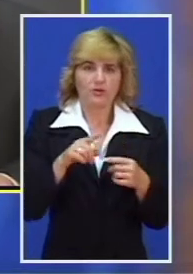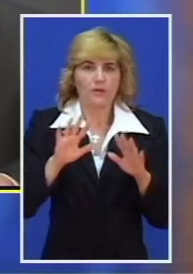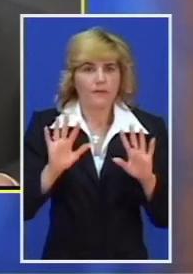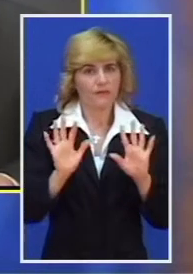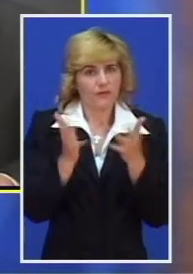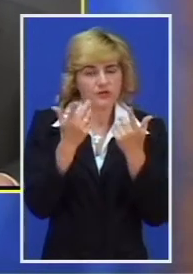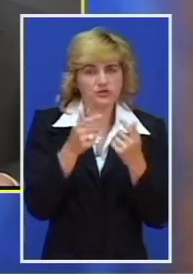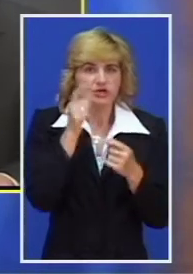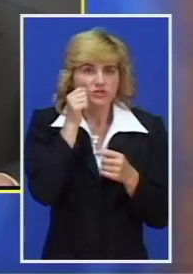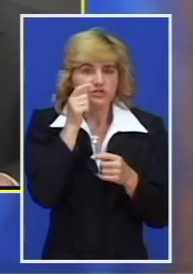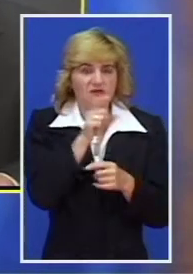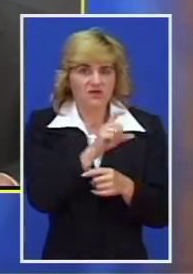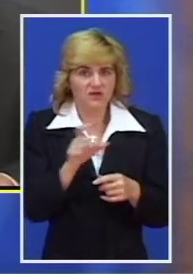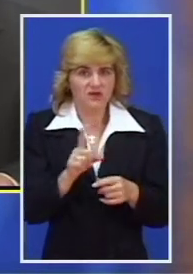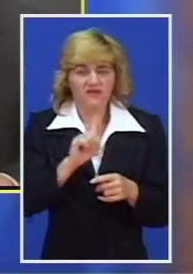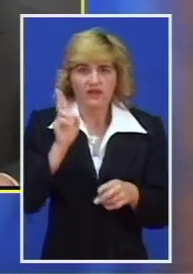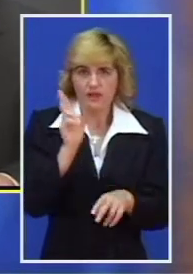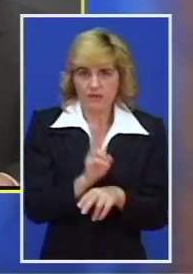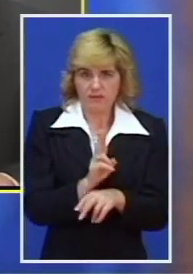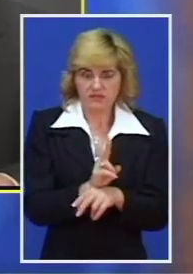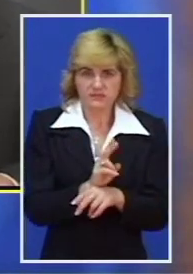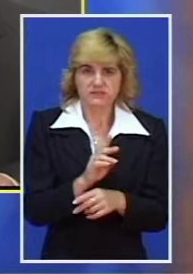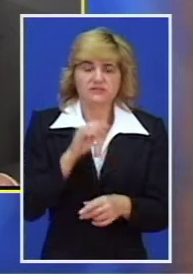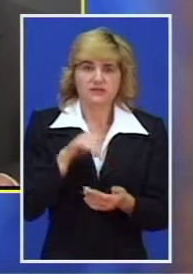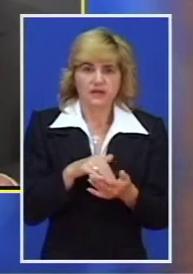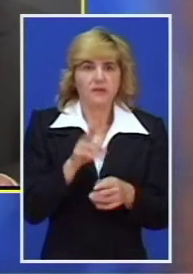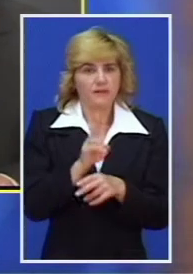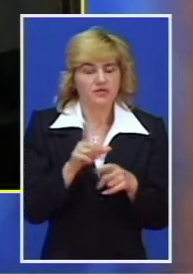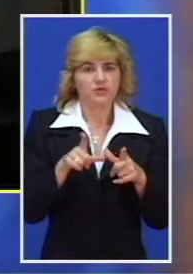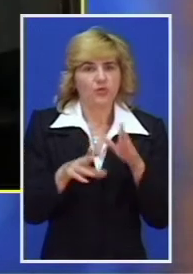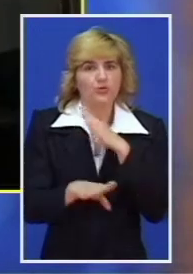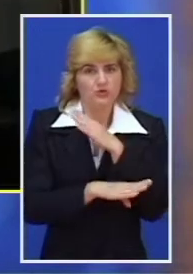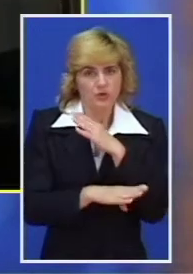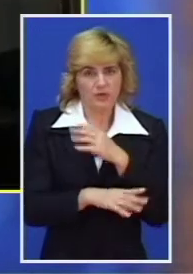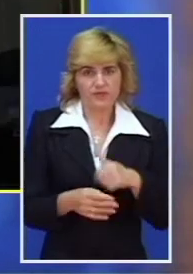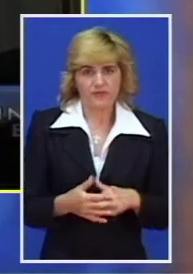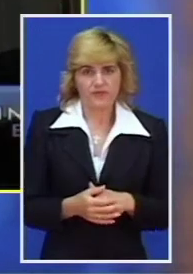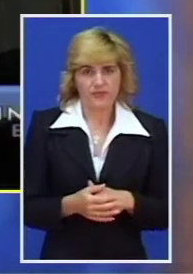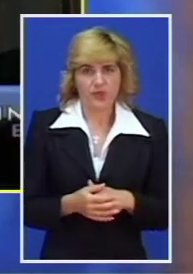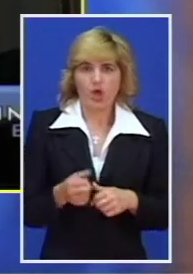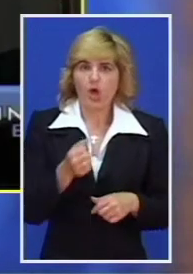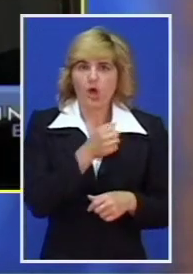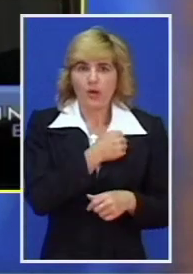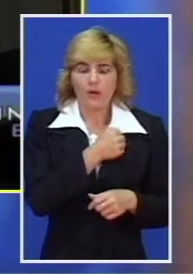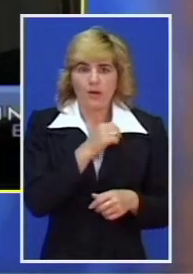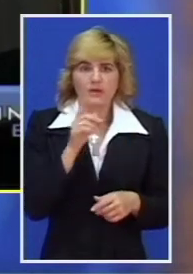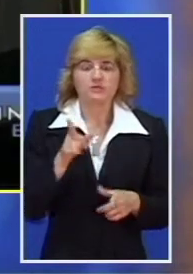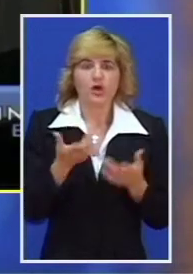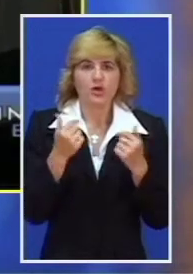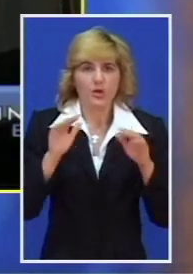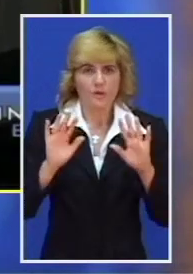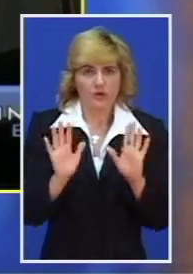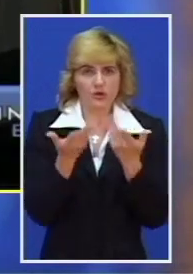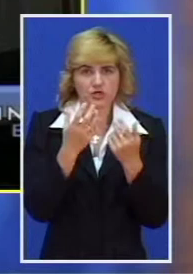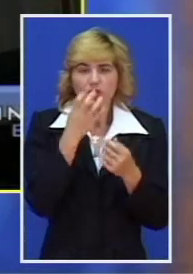uglavnom izaziva čovek svojom nepažnjom, kažu u šumskom gazdinstvu. Opasnost požara sa nastankom toplog